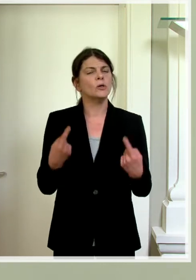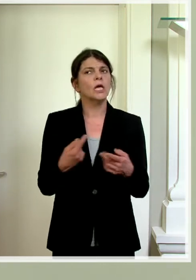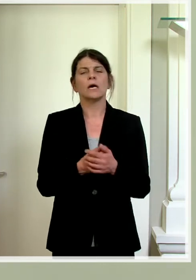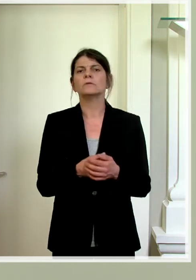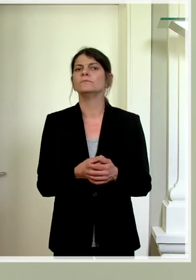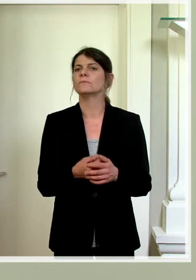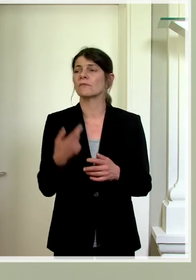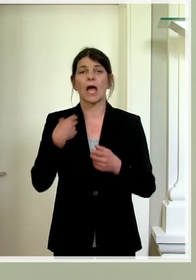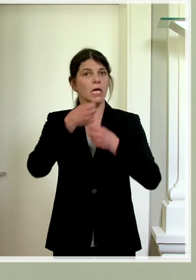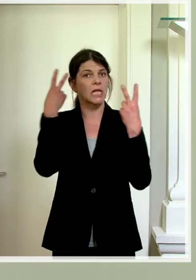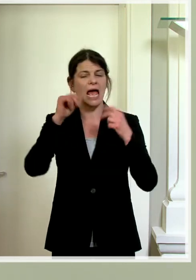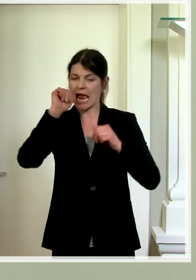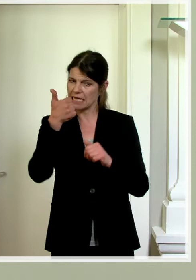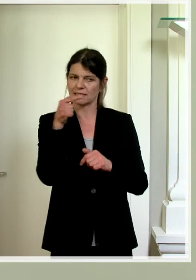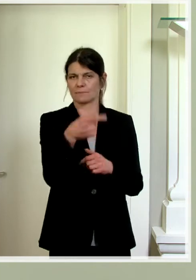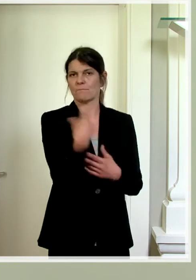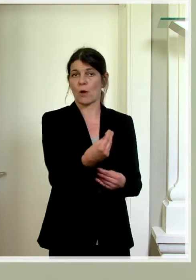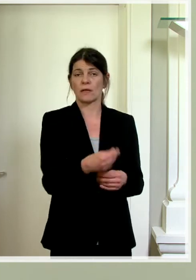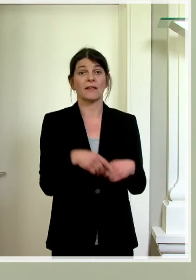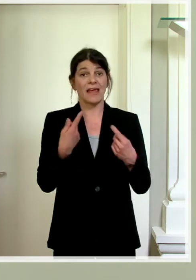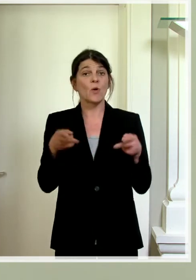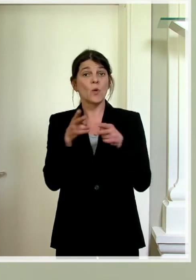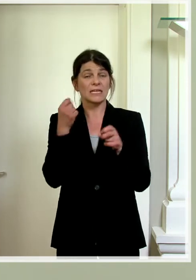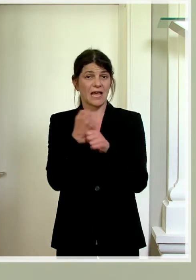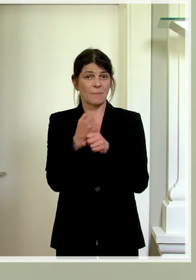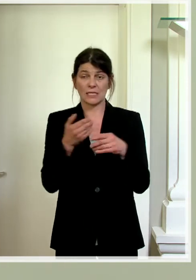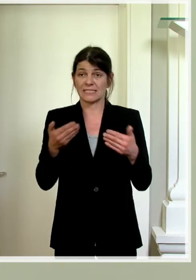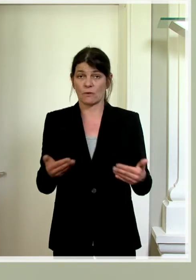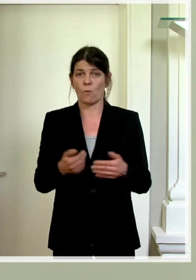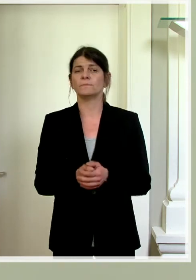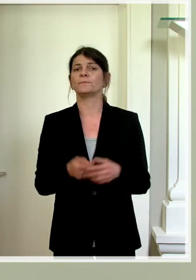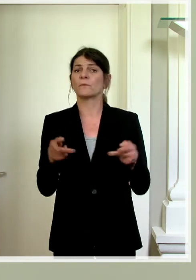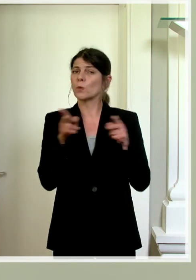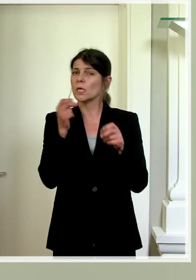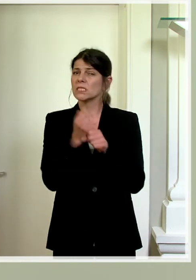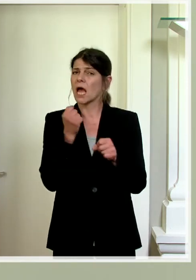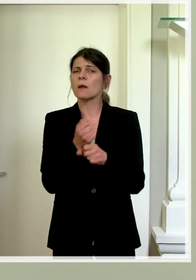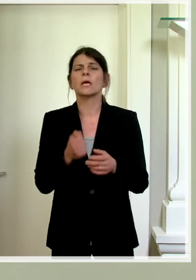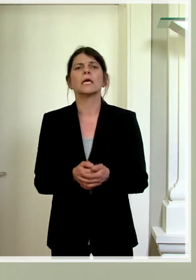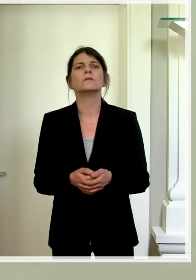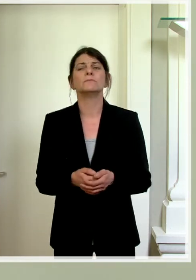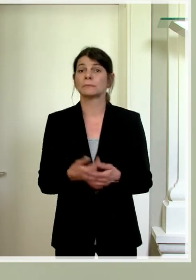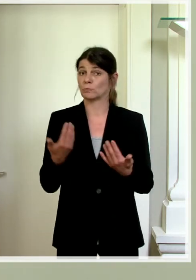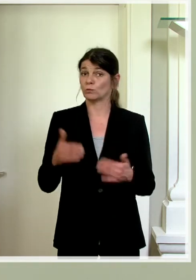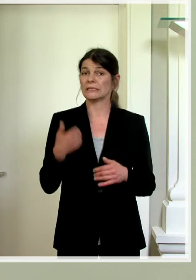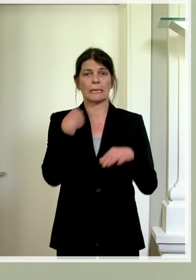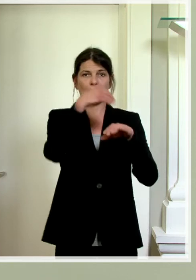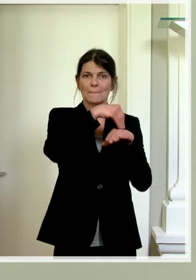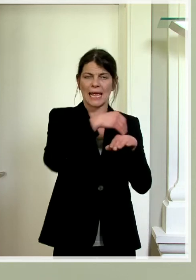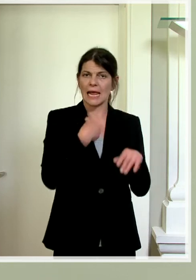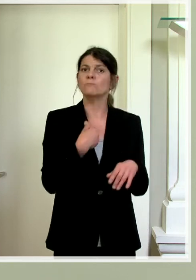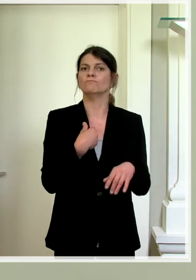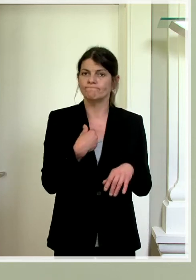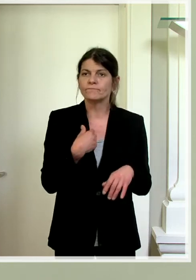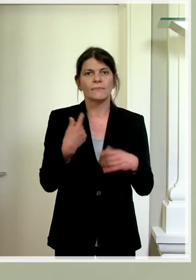Anfang ganz klar dort drauf. Bei der Kurzarbeit ist es ja so, die Kurzarbeit, da muss man sich anmelden, dass